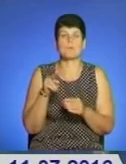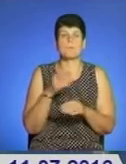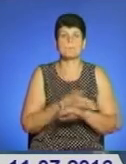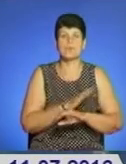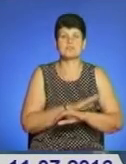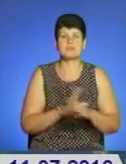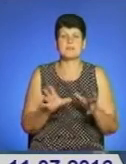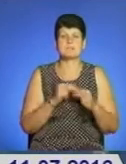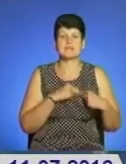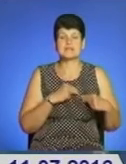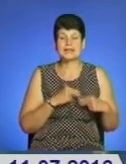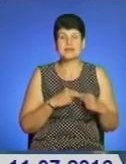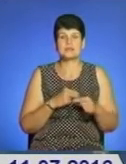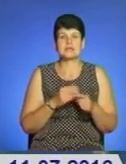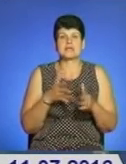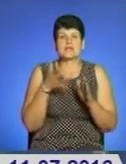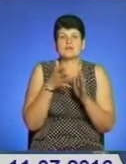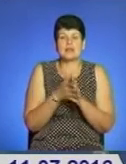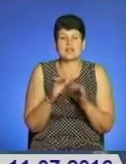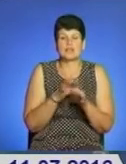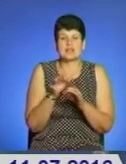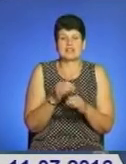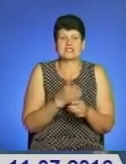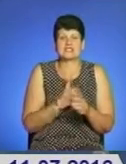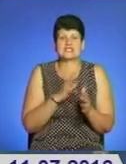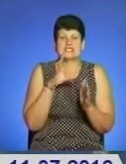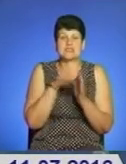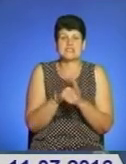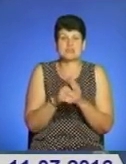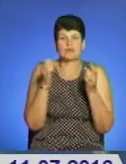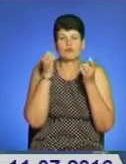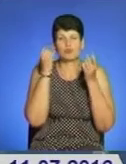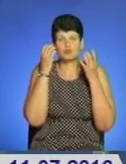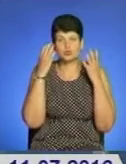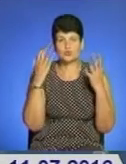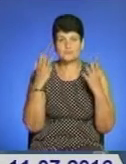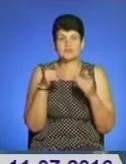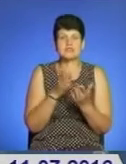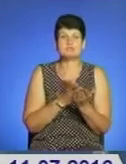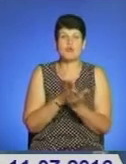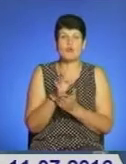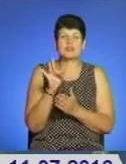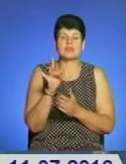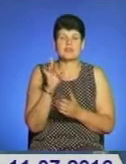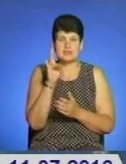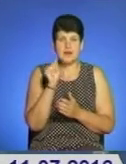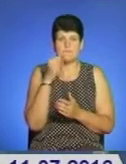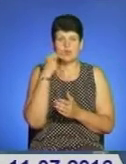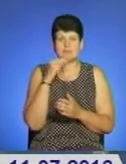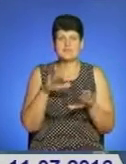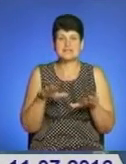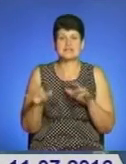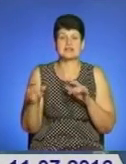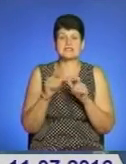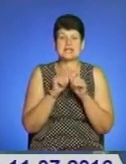реалізували проєкт інвестицій в культуру «Комплексний підхід до культурної освіти». Він спрямований на поліпшення місцевих закладів